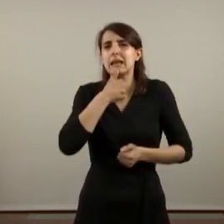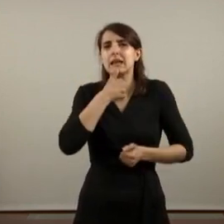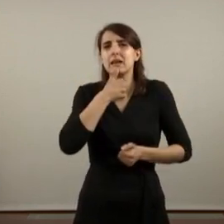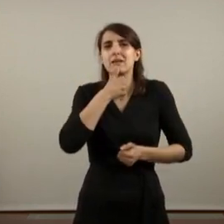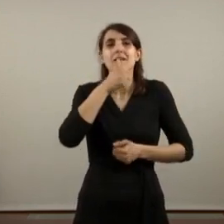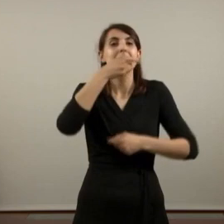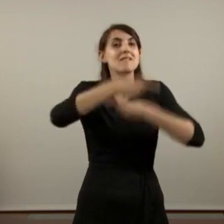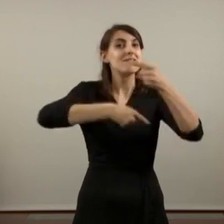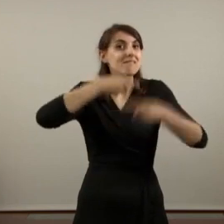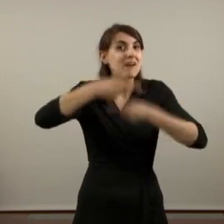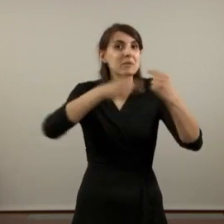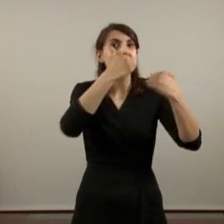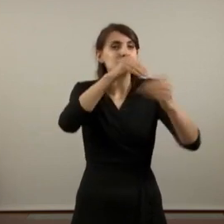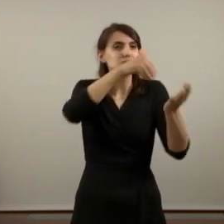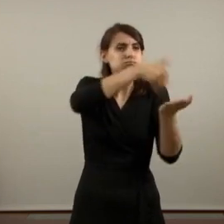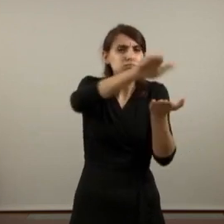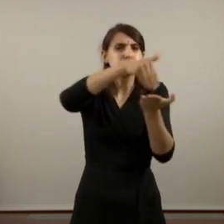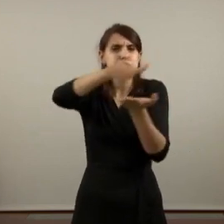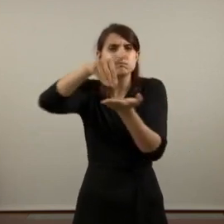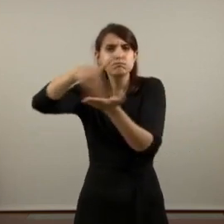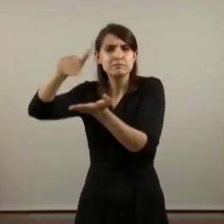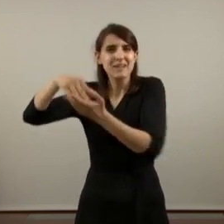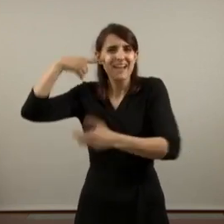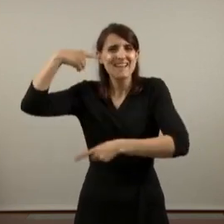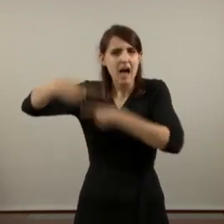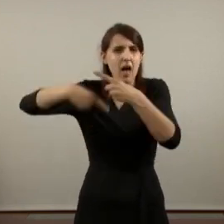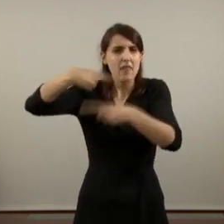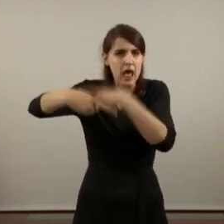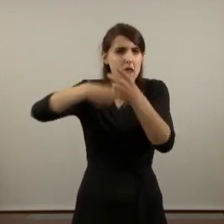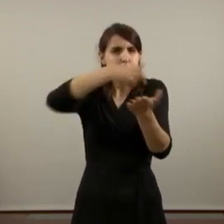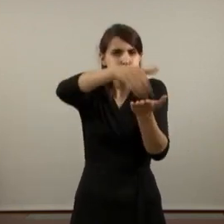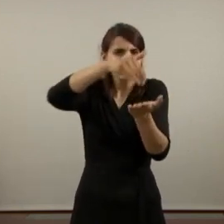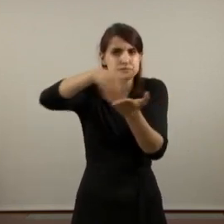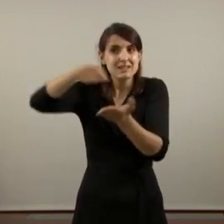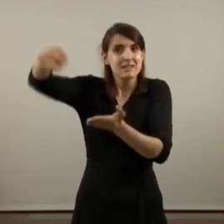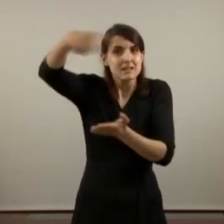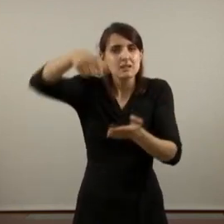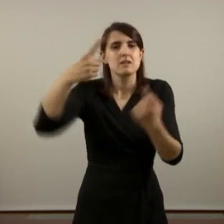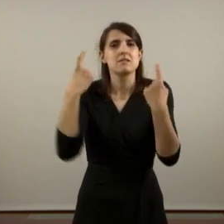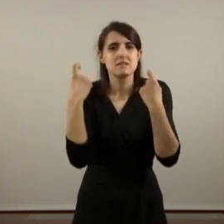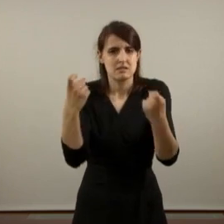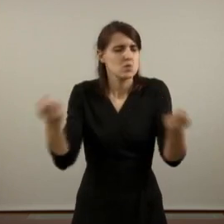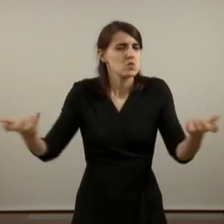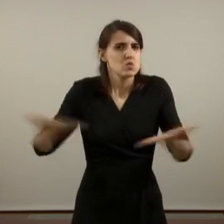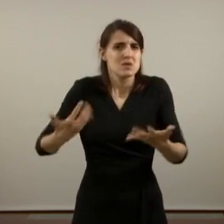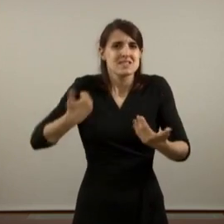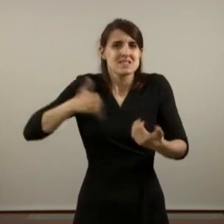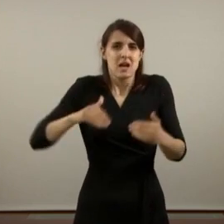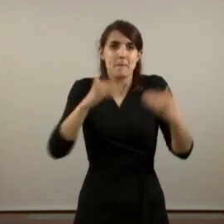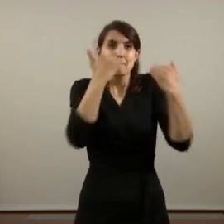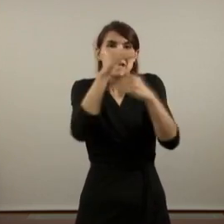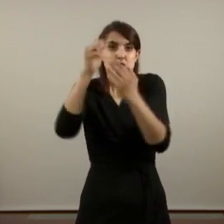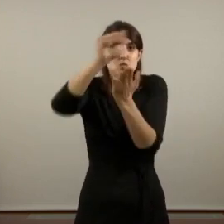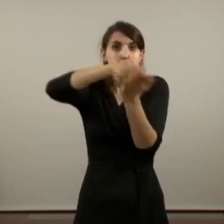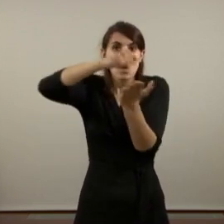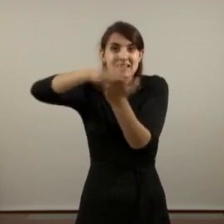cada dia, milers, cada any, per qui potser sí que és urgent activar, quan abans millor, la recuperació dels habitatges buits en